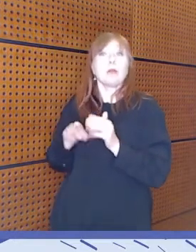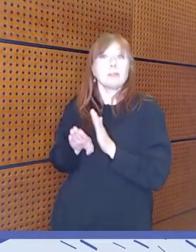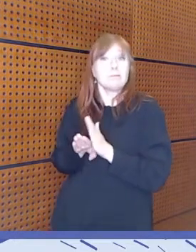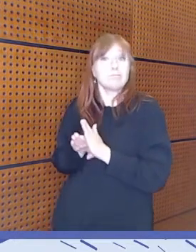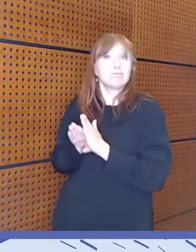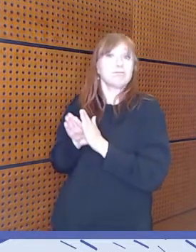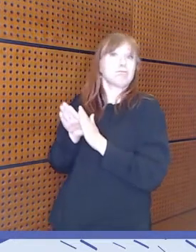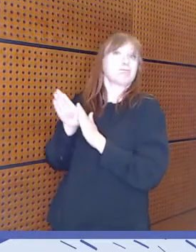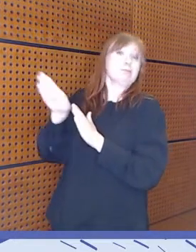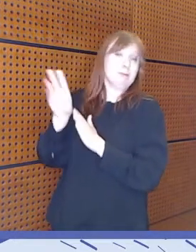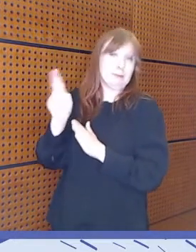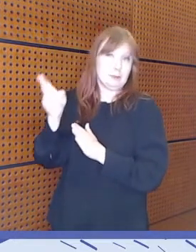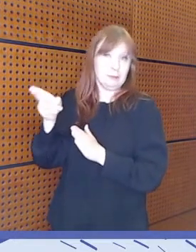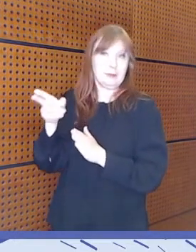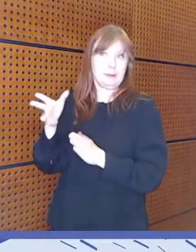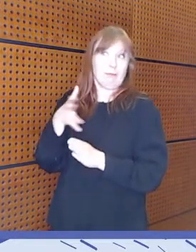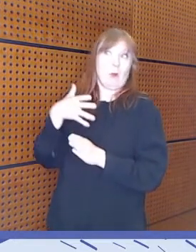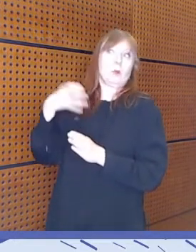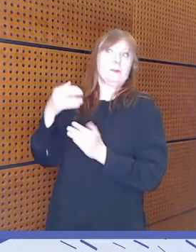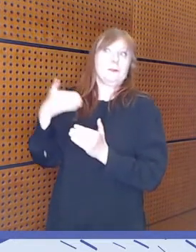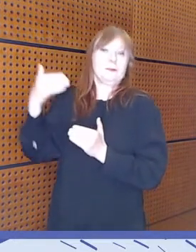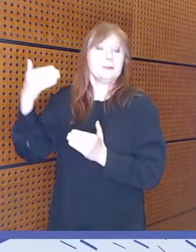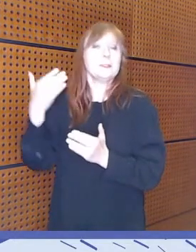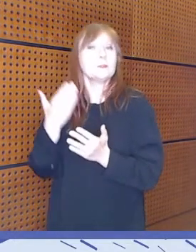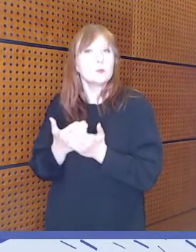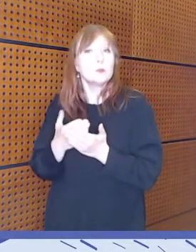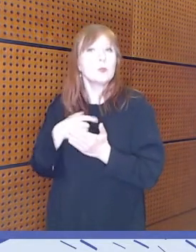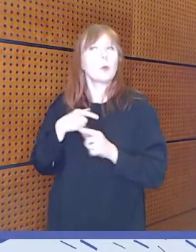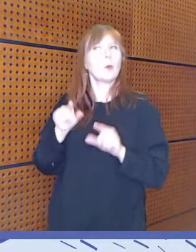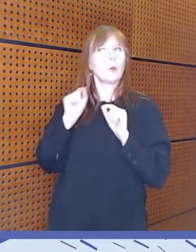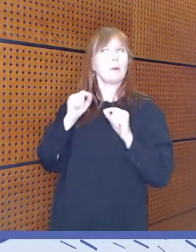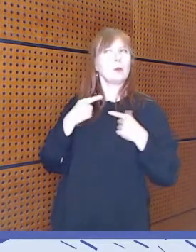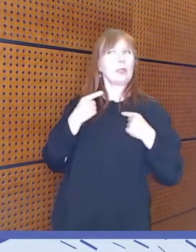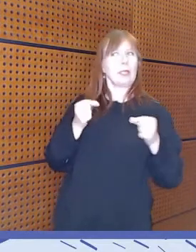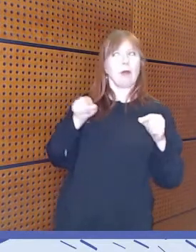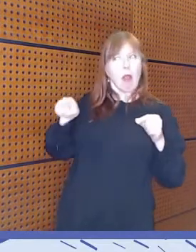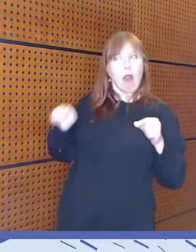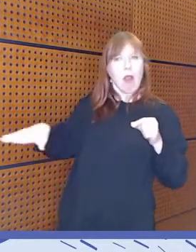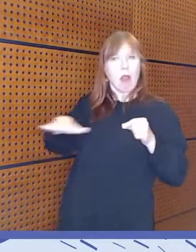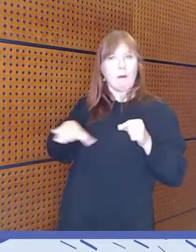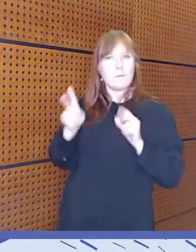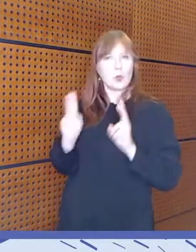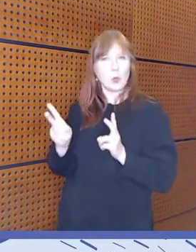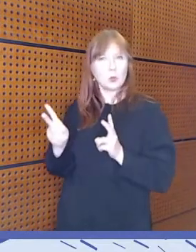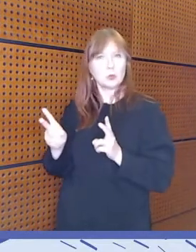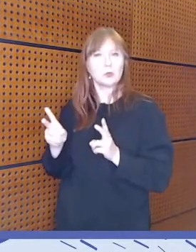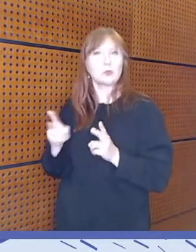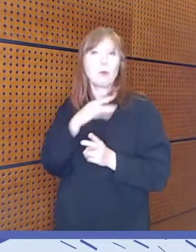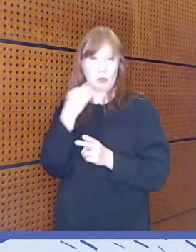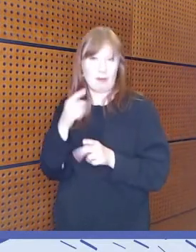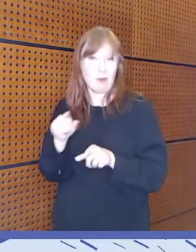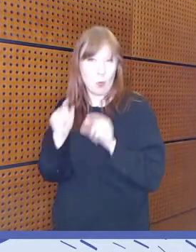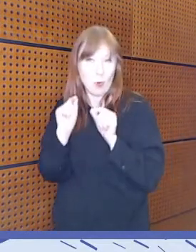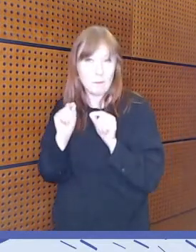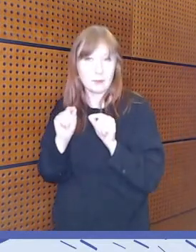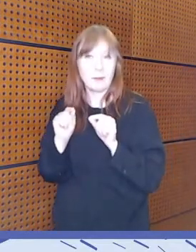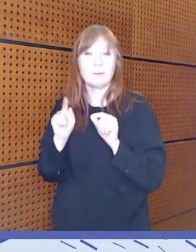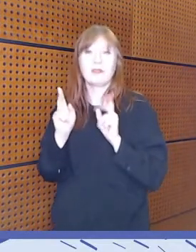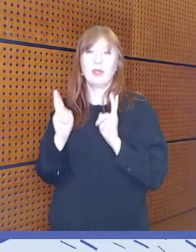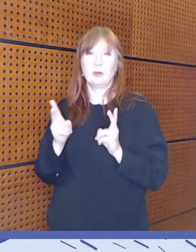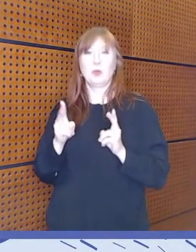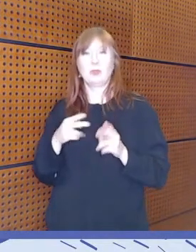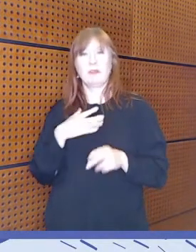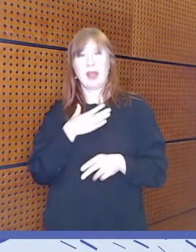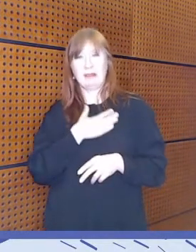kiihtyy. Eli on kiinnostuksen kasvua kyllä ollut havaittavissa, että se on tosi mukava ollut huomata. Ja kaikki nämä ikävätkin globaalit